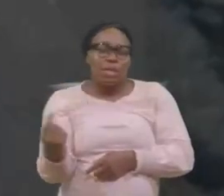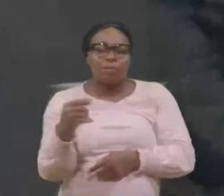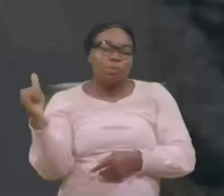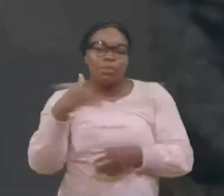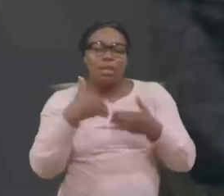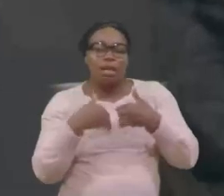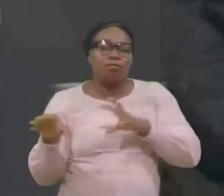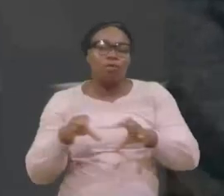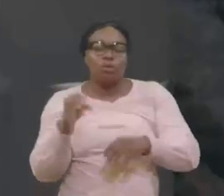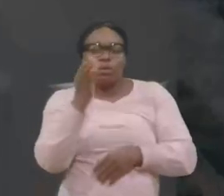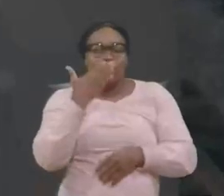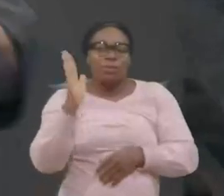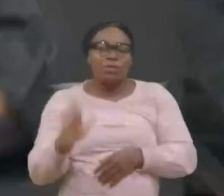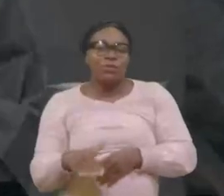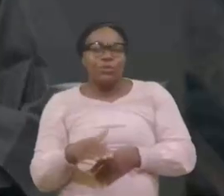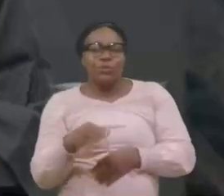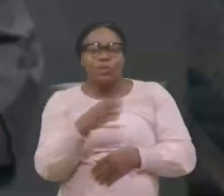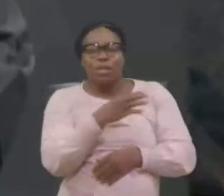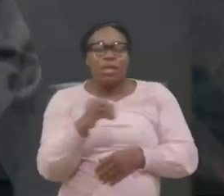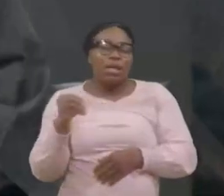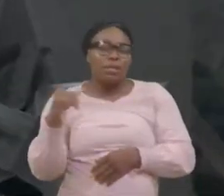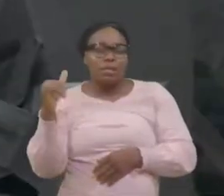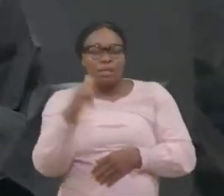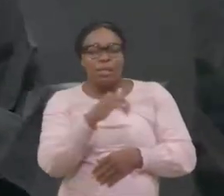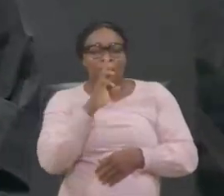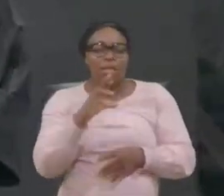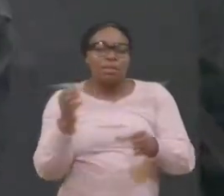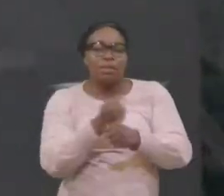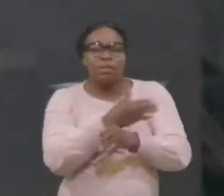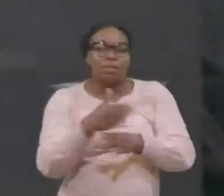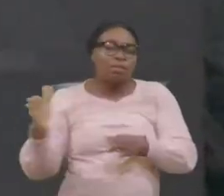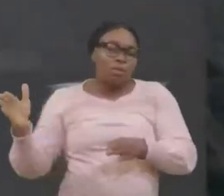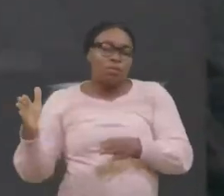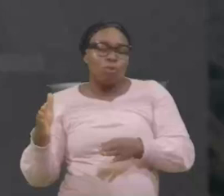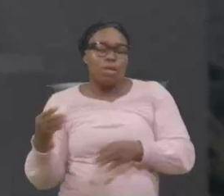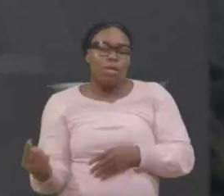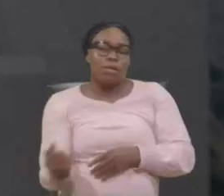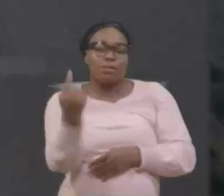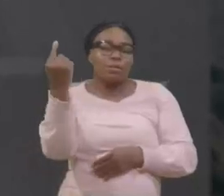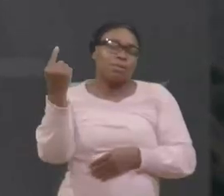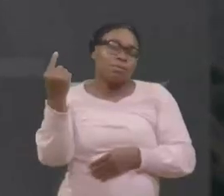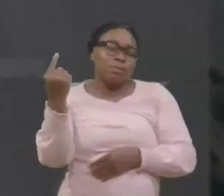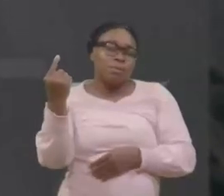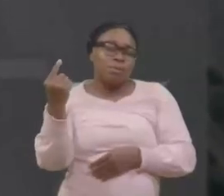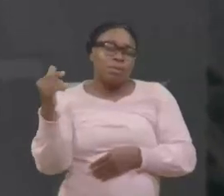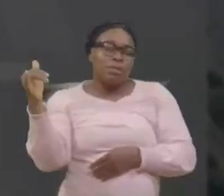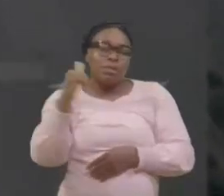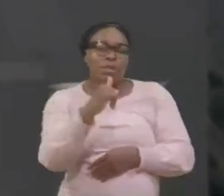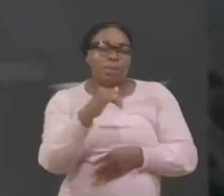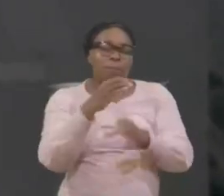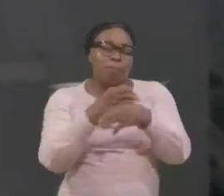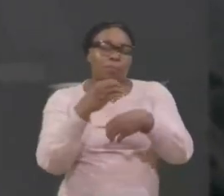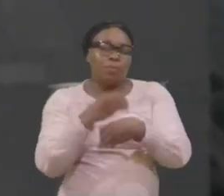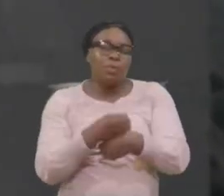à moins qu'ils n'étant à commis et on dit le sommeil